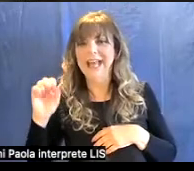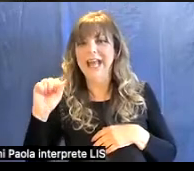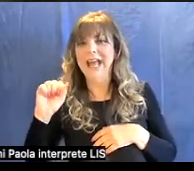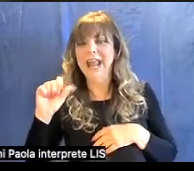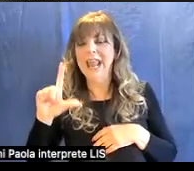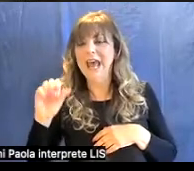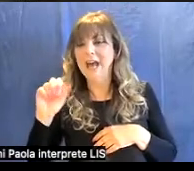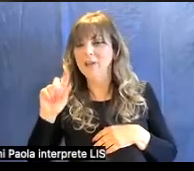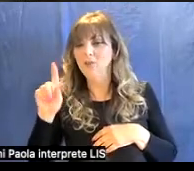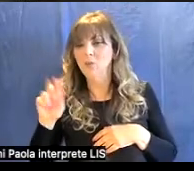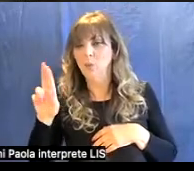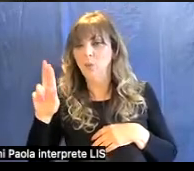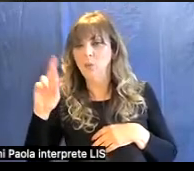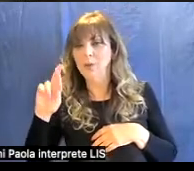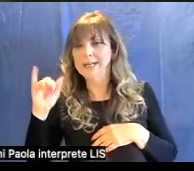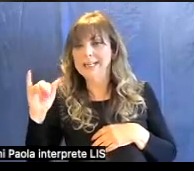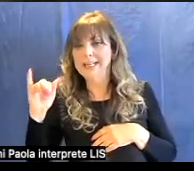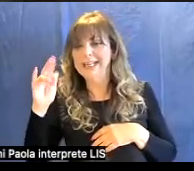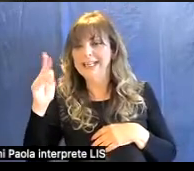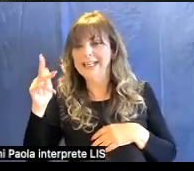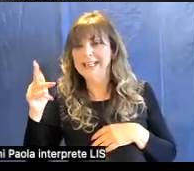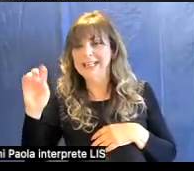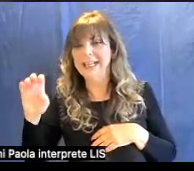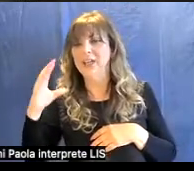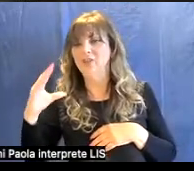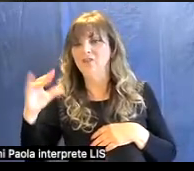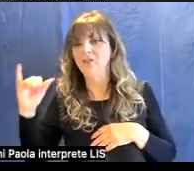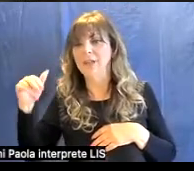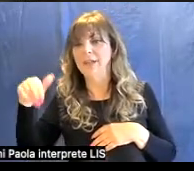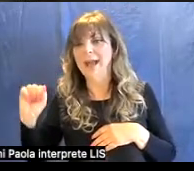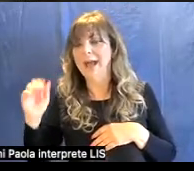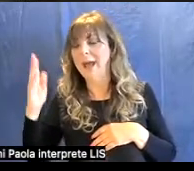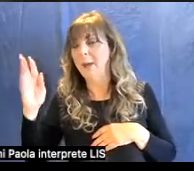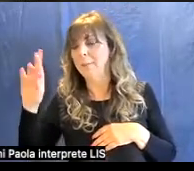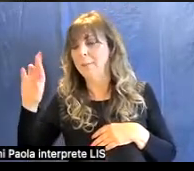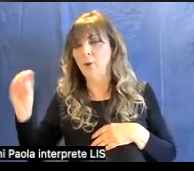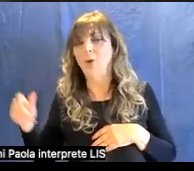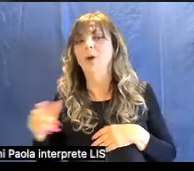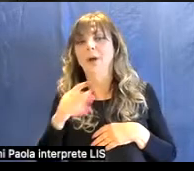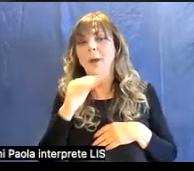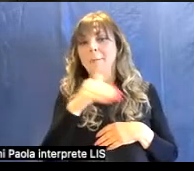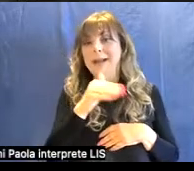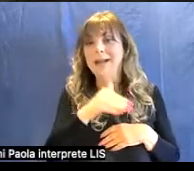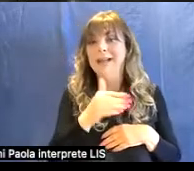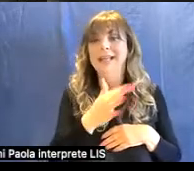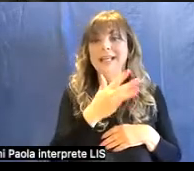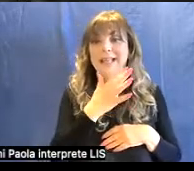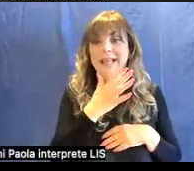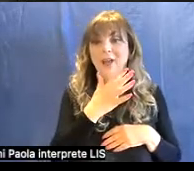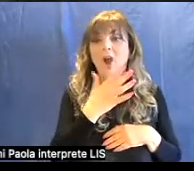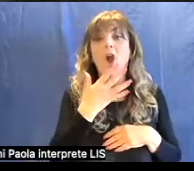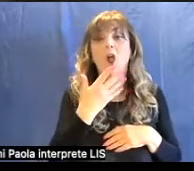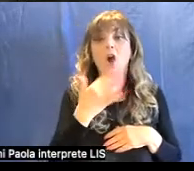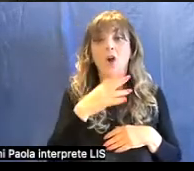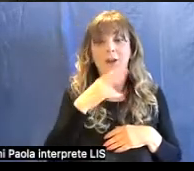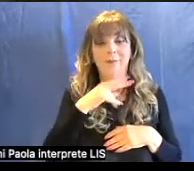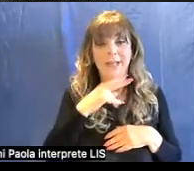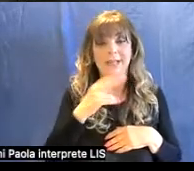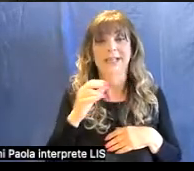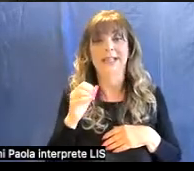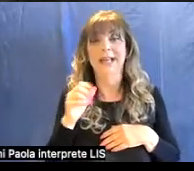cinabro. La malachite ha un carbonato di rame di colore verde che insieme all'azzurrite, che ha un colore invece